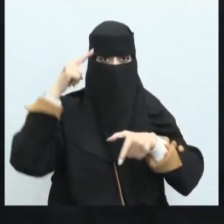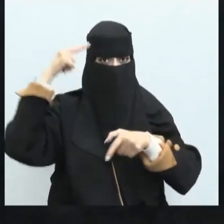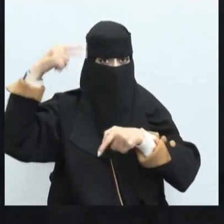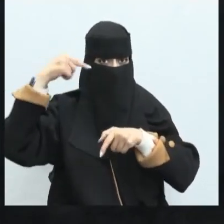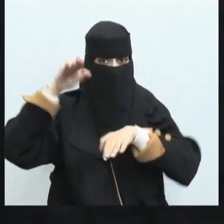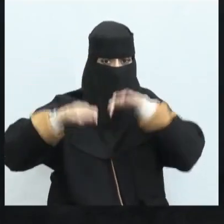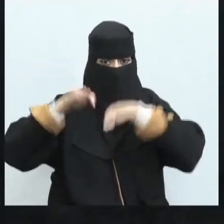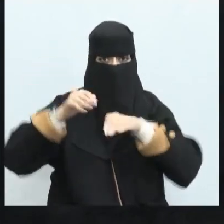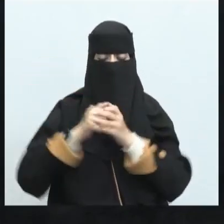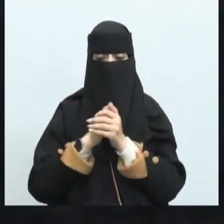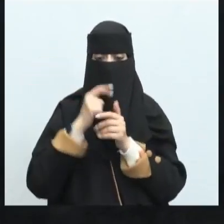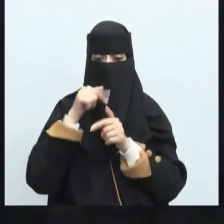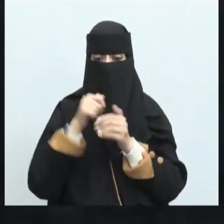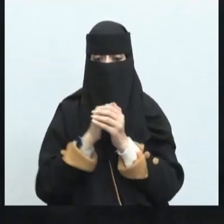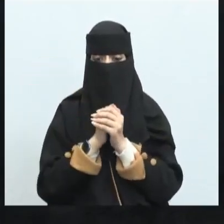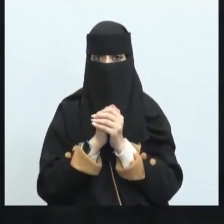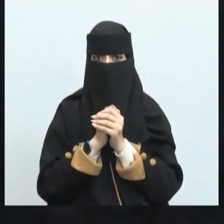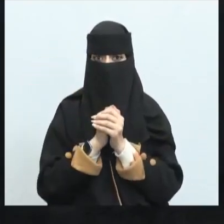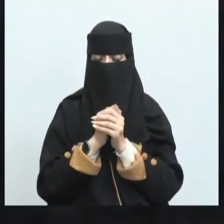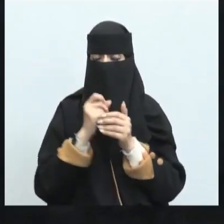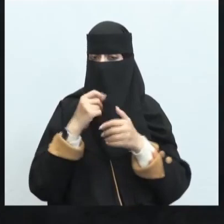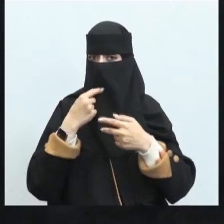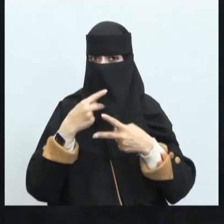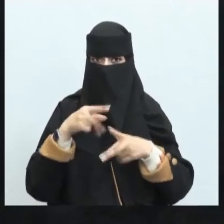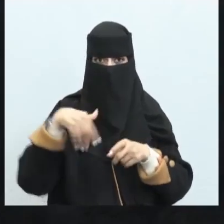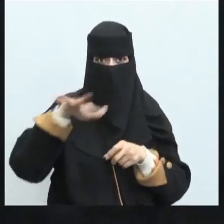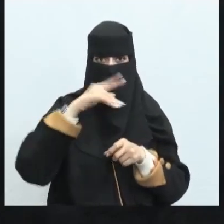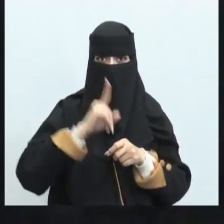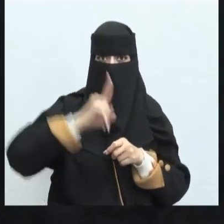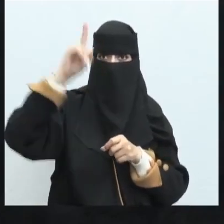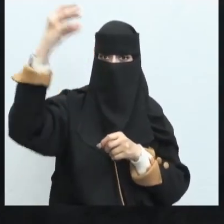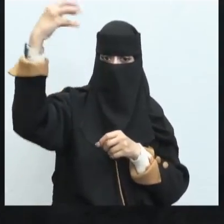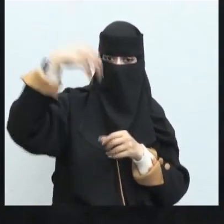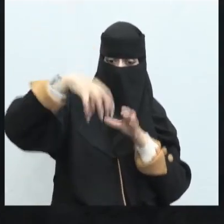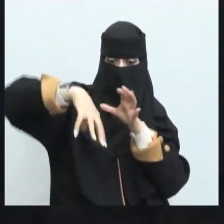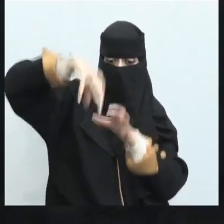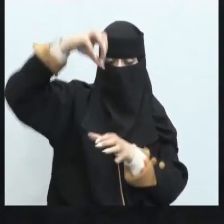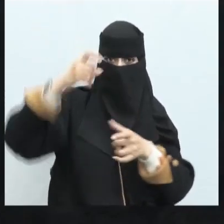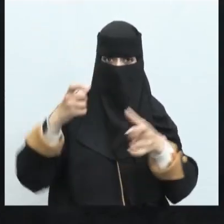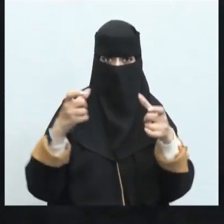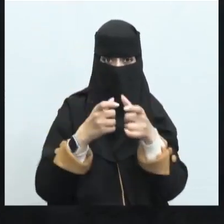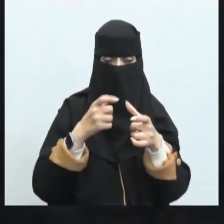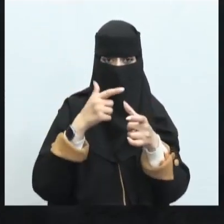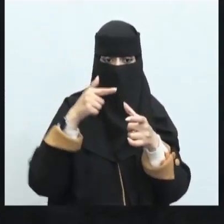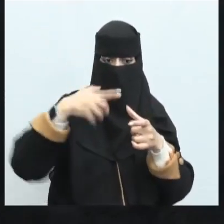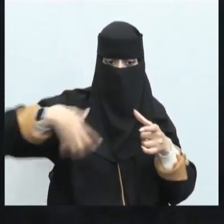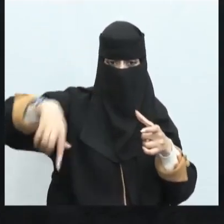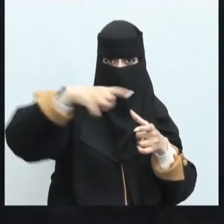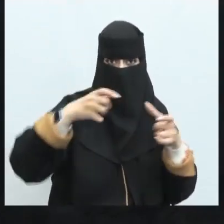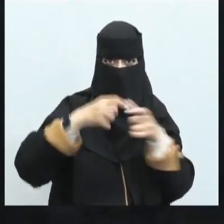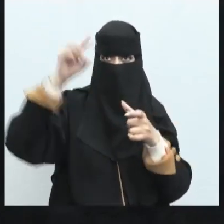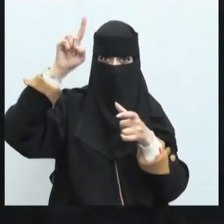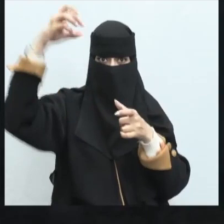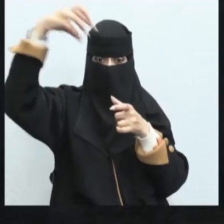العقل يقول فقنع بما قسم الملك ويقول أننا نحن الله قد اختارنا في قبيل أو نحن قومنا وقد